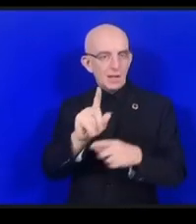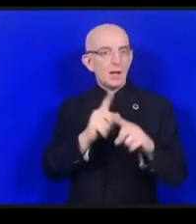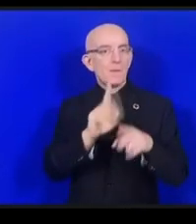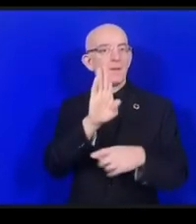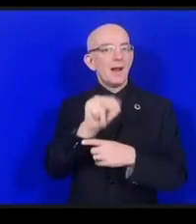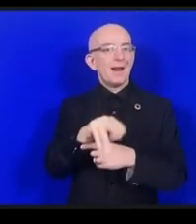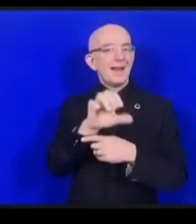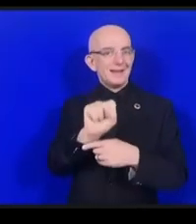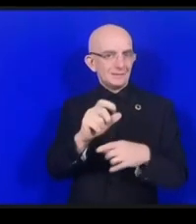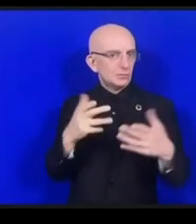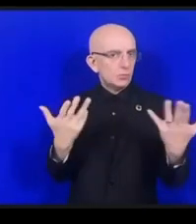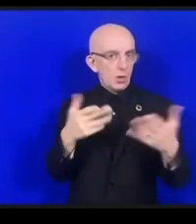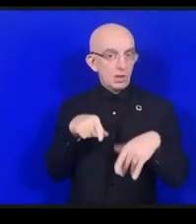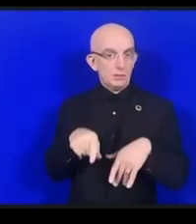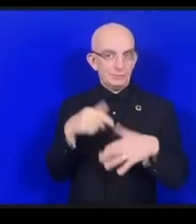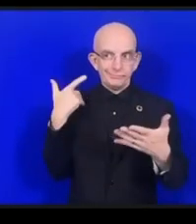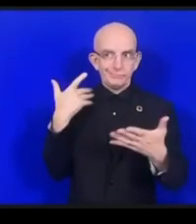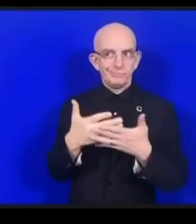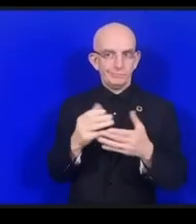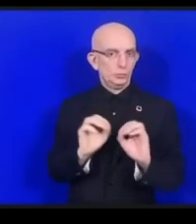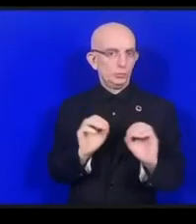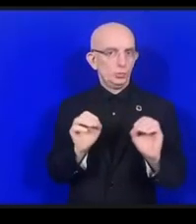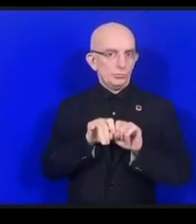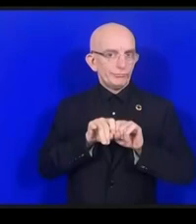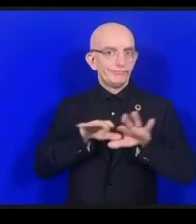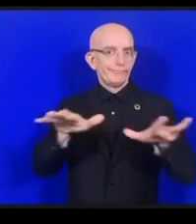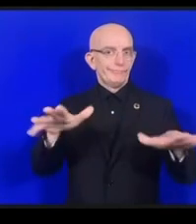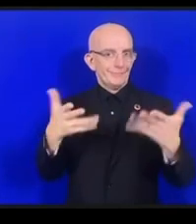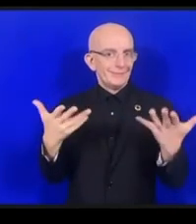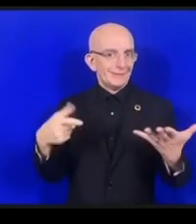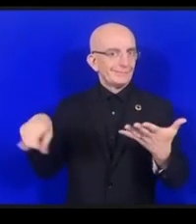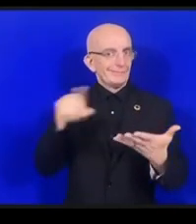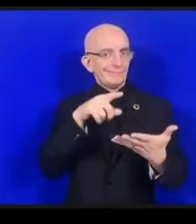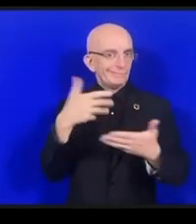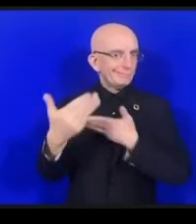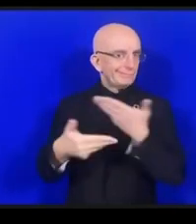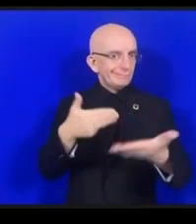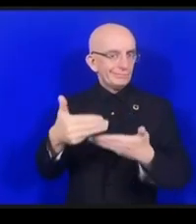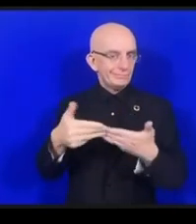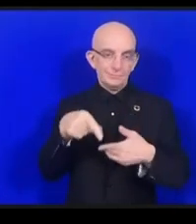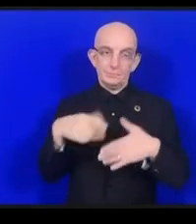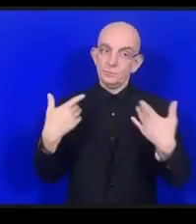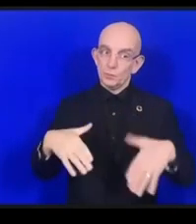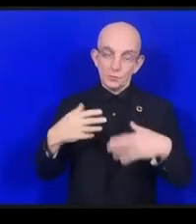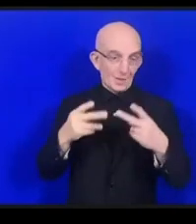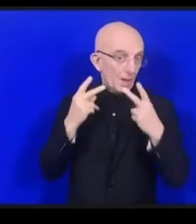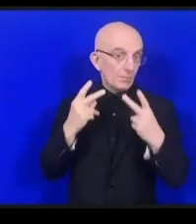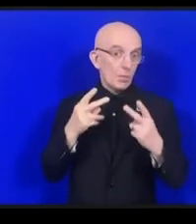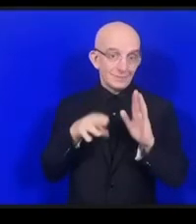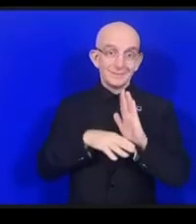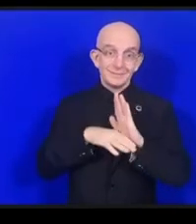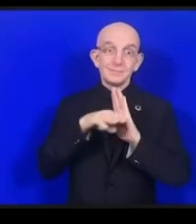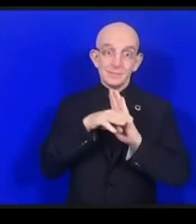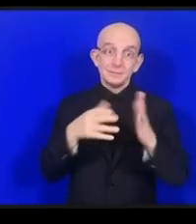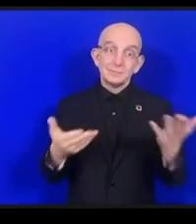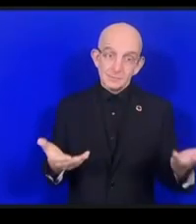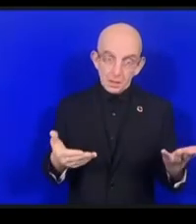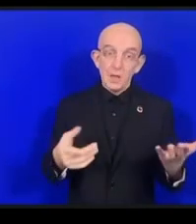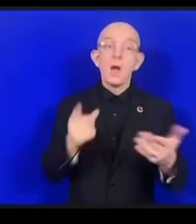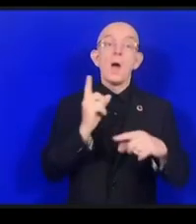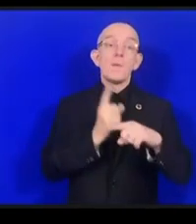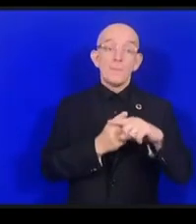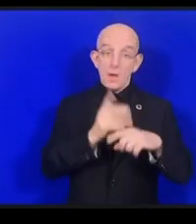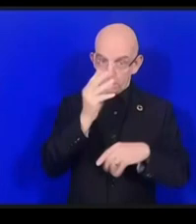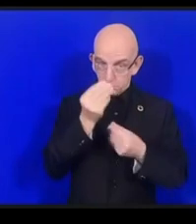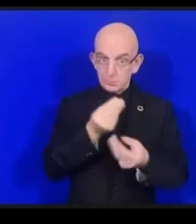準がなぜ採択されていないかということを調べるワーキンググープもありますそれからもう一つはツールキットを作